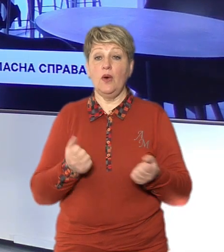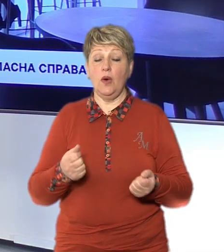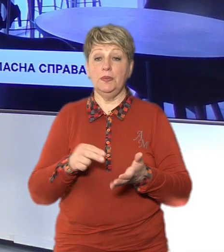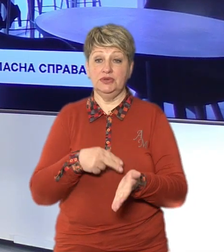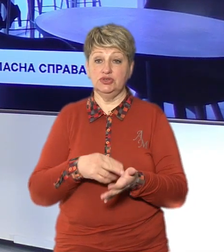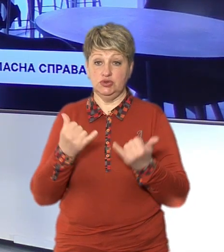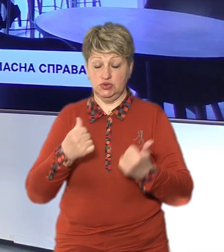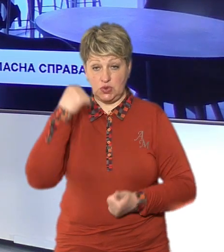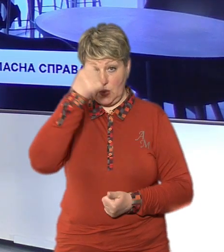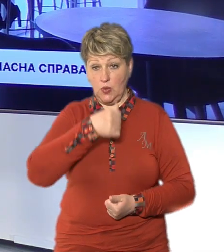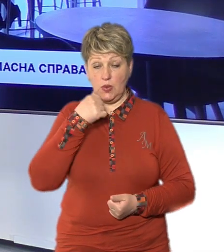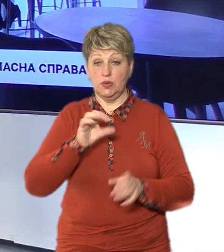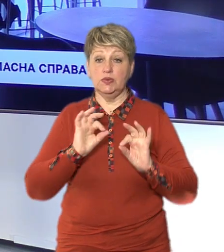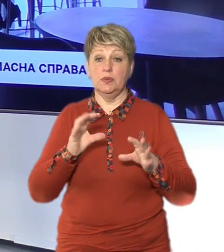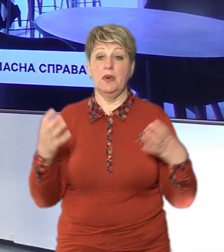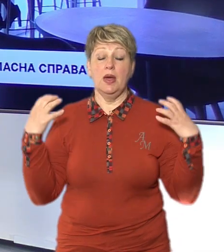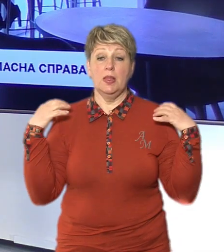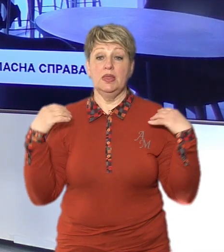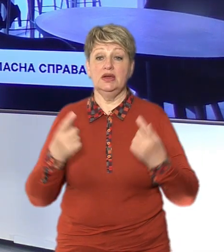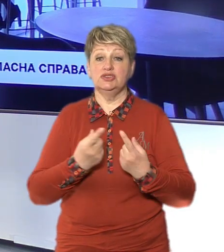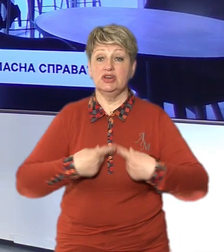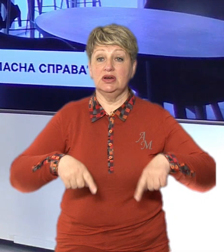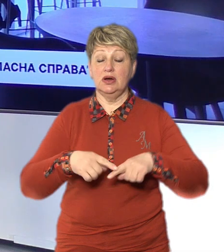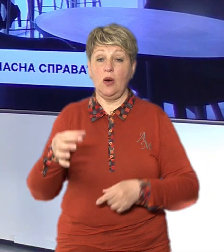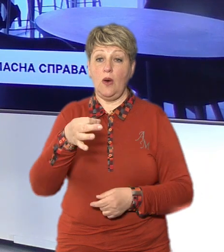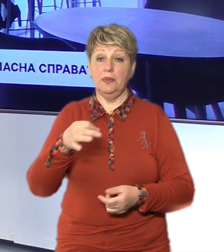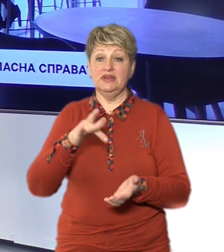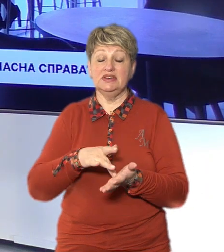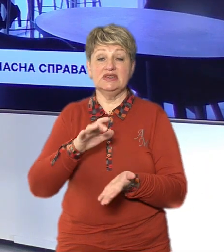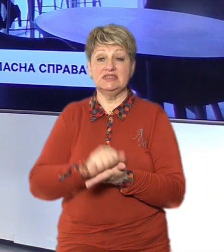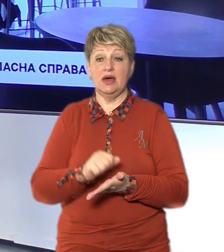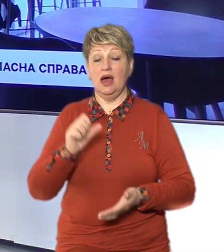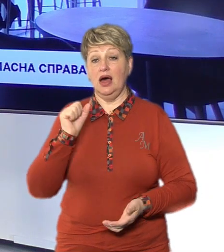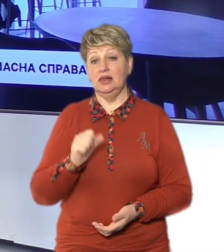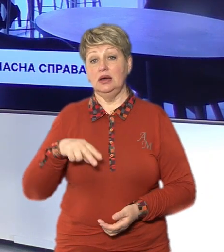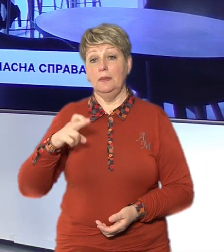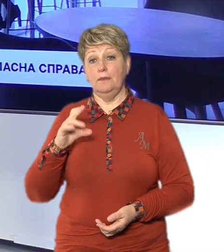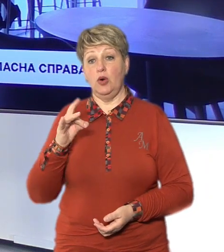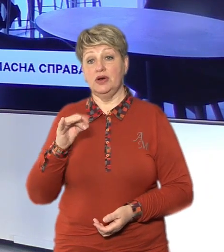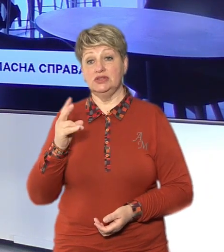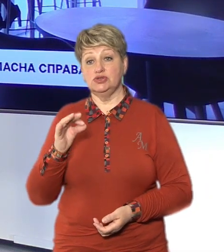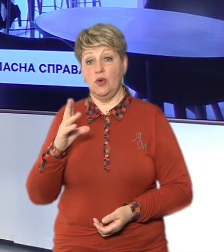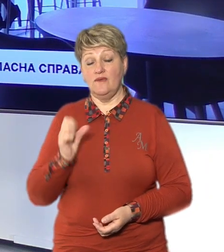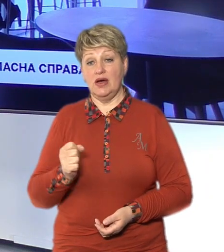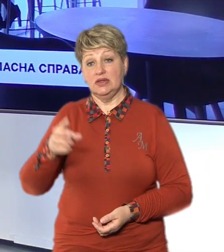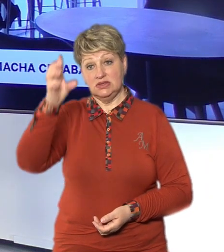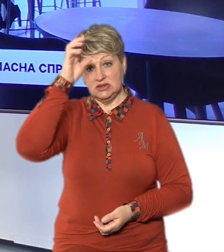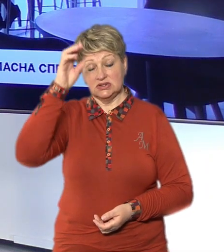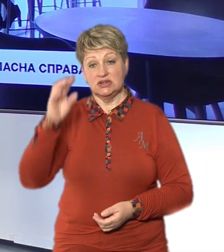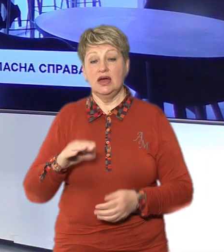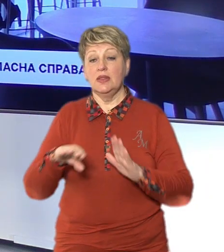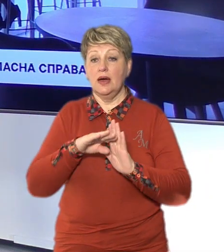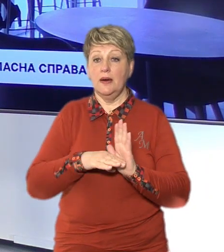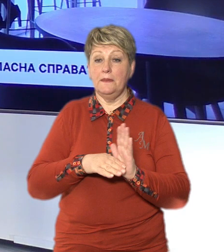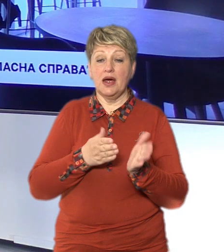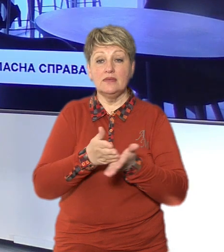цьогоріч розповіла начальниця відділу сприяння зайнятості обласного центру зайнятості Алла Баранцова Державна програма «Власна справа» спрямована на